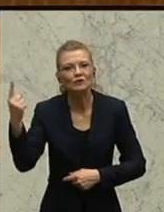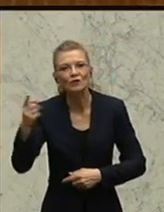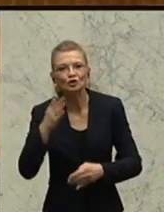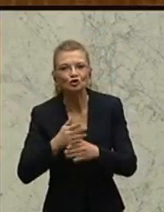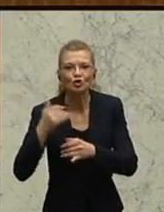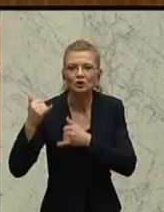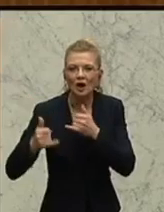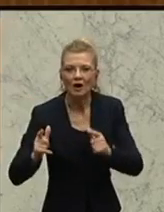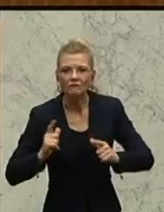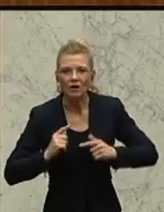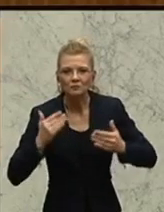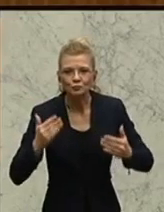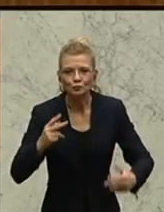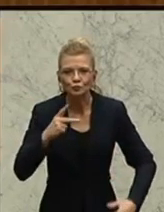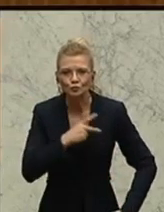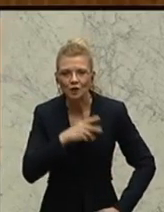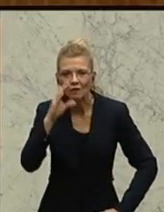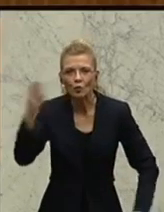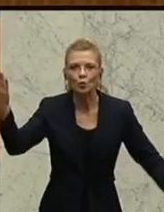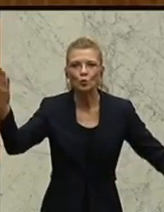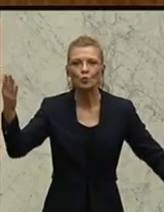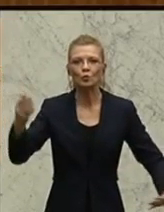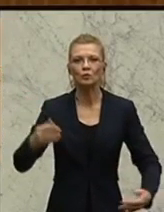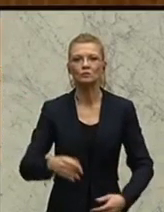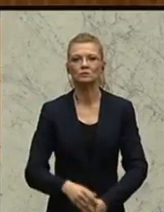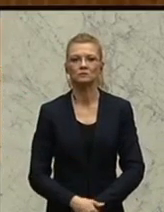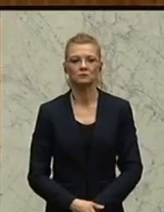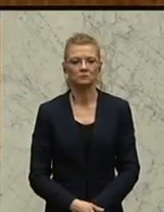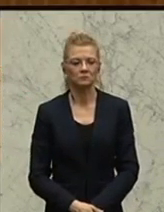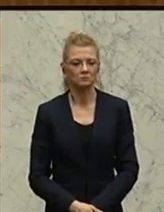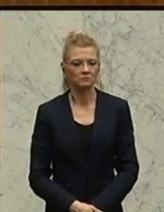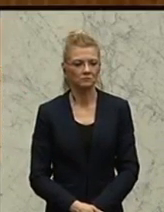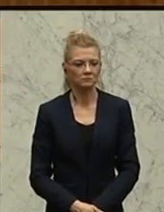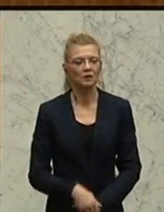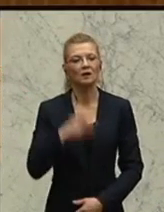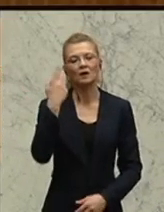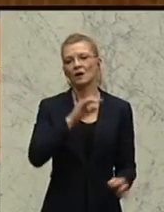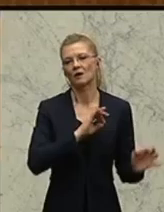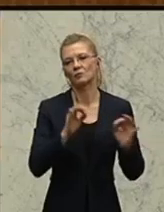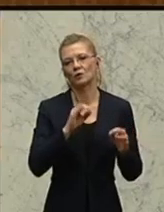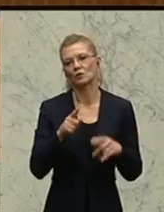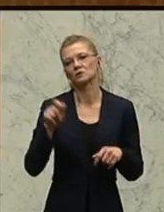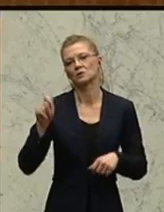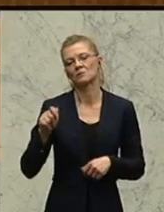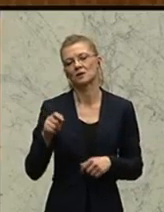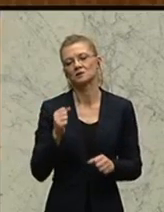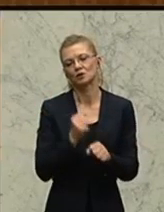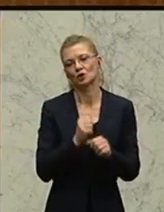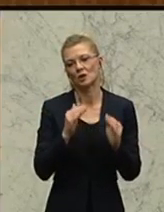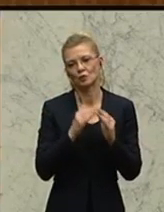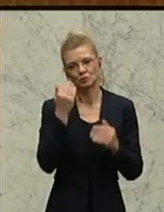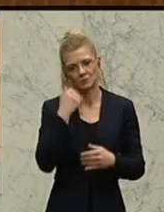Besonders in den Ballungsräumen seien die Wohnkosten über ein sozialverträgliches Niveau gestiegen, sagt Philipp Schrangl, erster